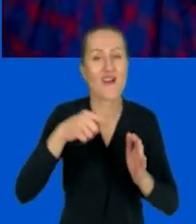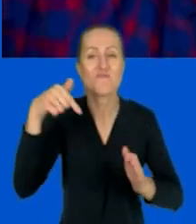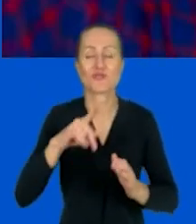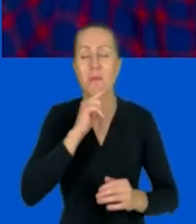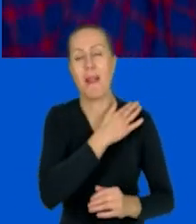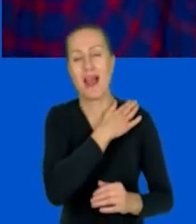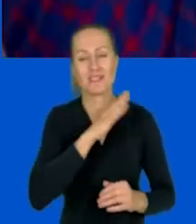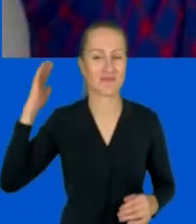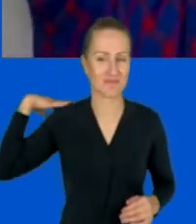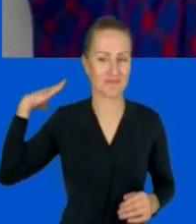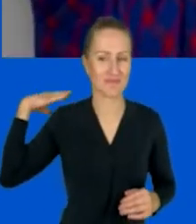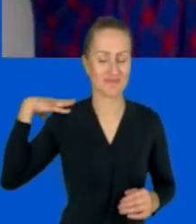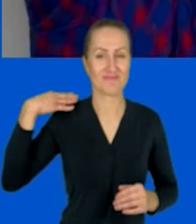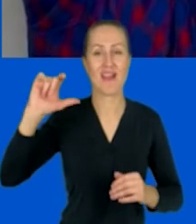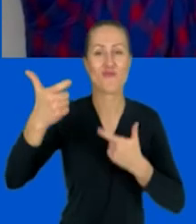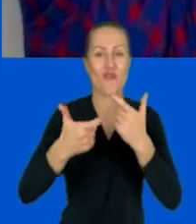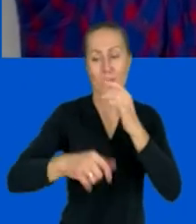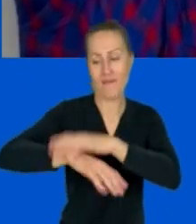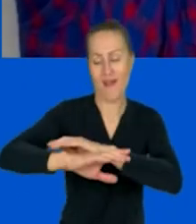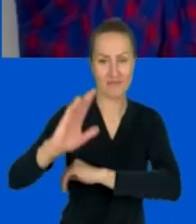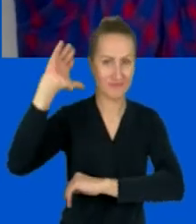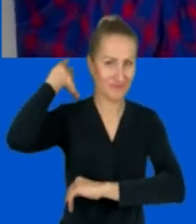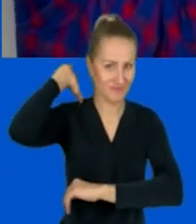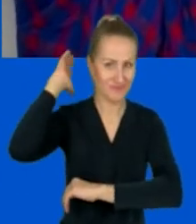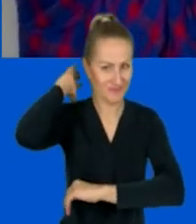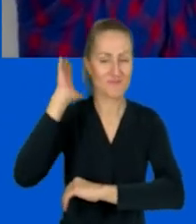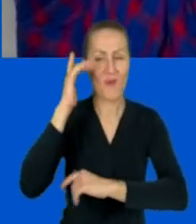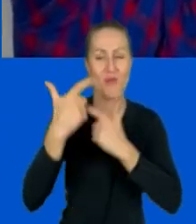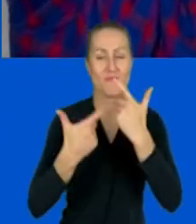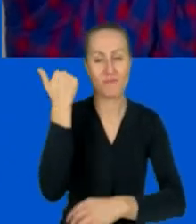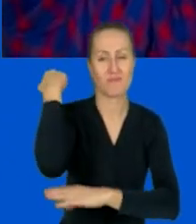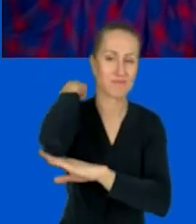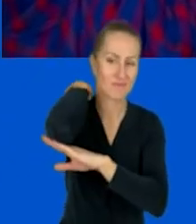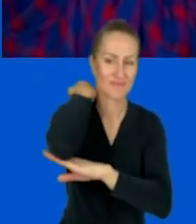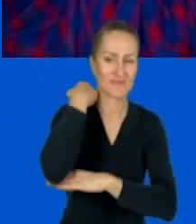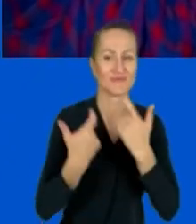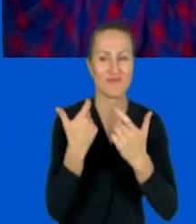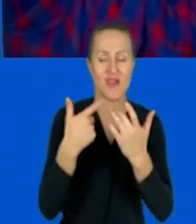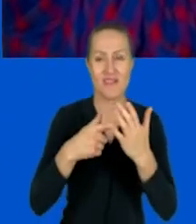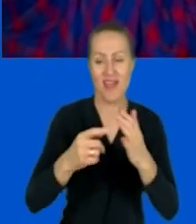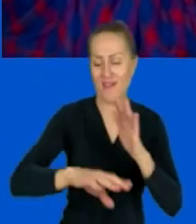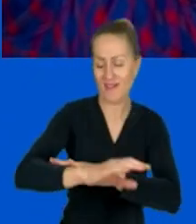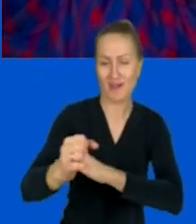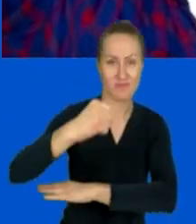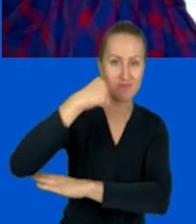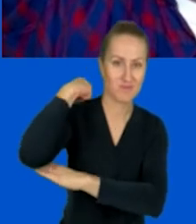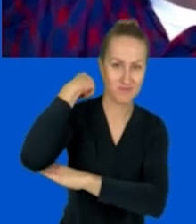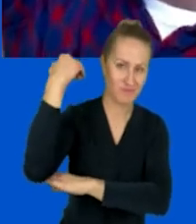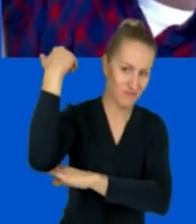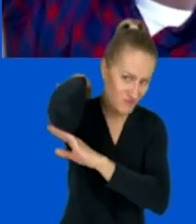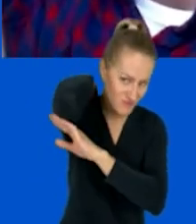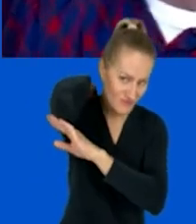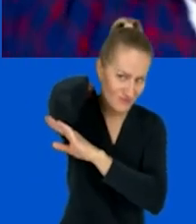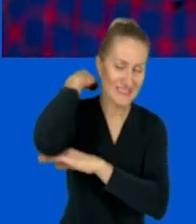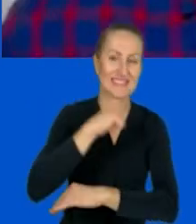pleckach, zaczynając od wzniesienia ręki do góry, później trzeba było ją zagiąć w łokciu, a następnie wykonać taki